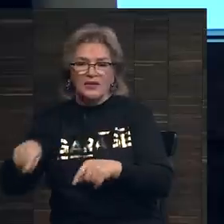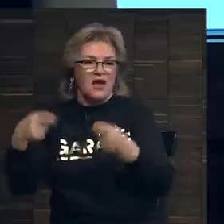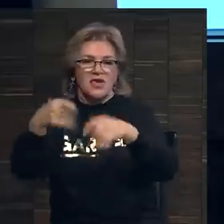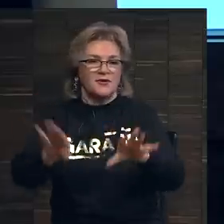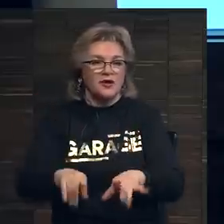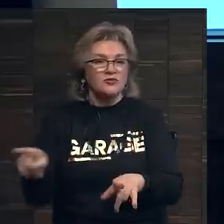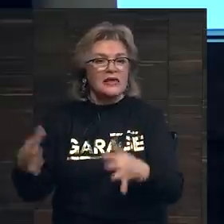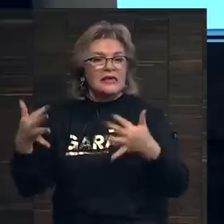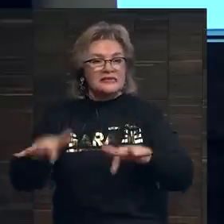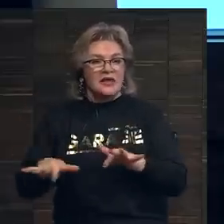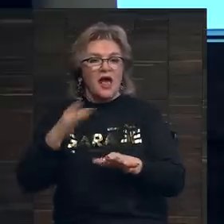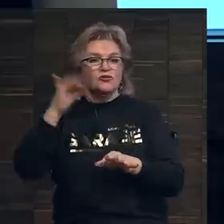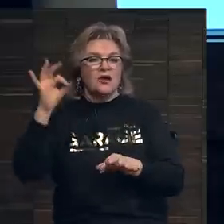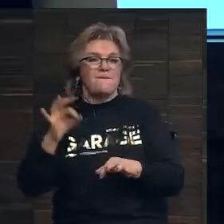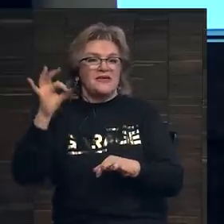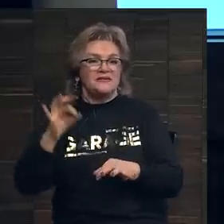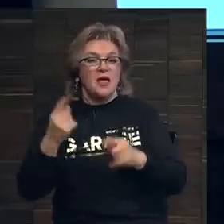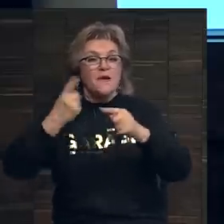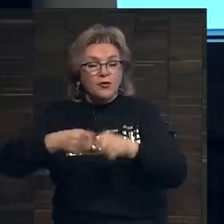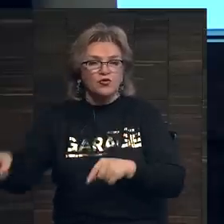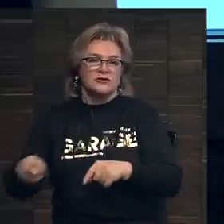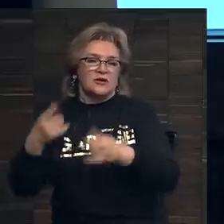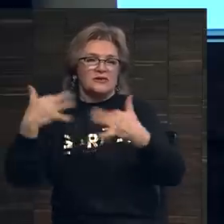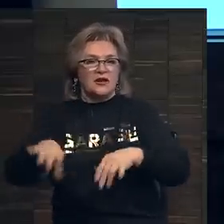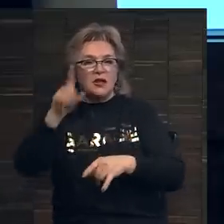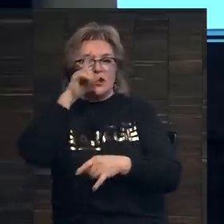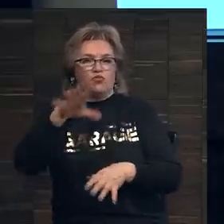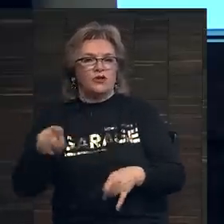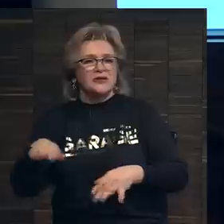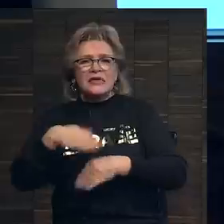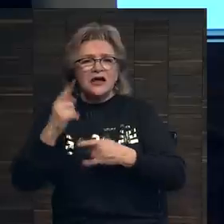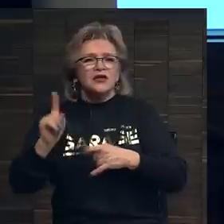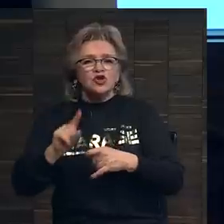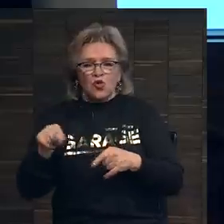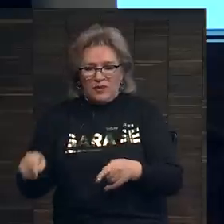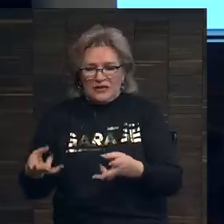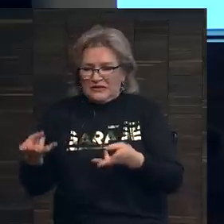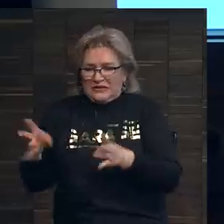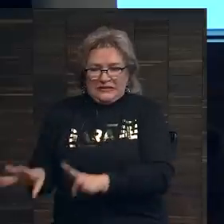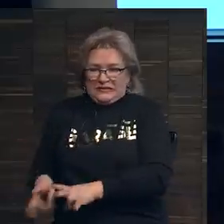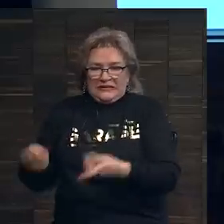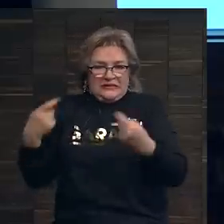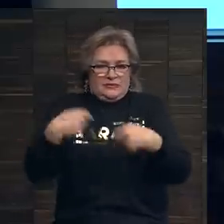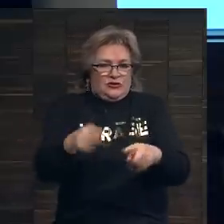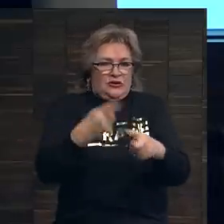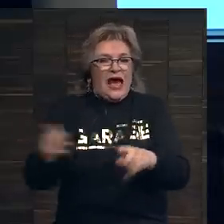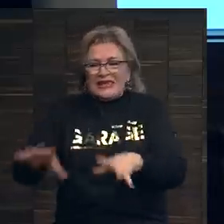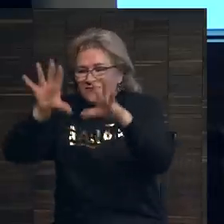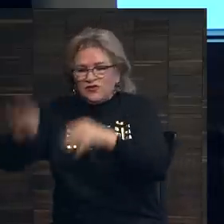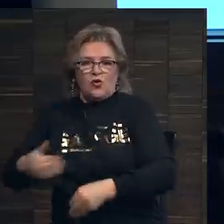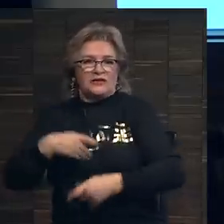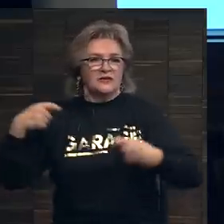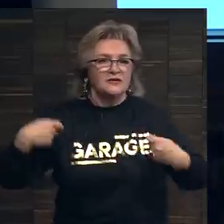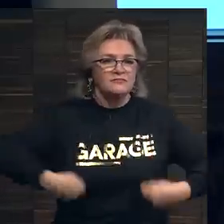Они теряют комиссиях, но они также теряют репутацию. Они не хотят, чтобы что-то оставалось непроданным. Они хотят продавать все.